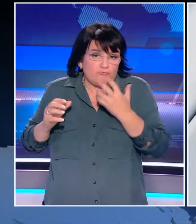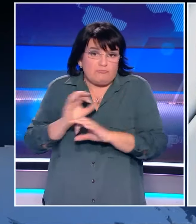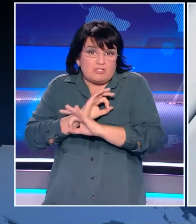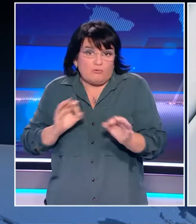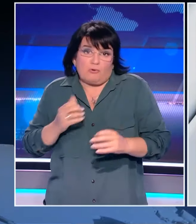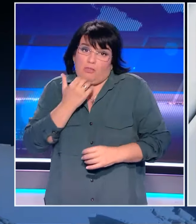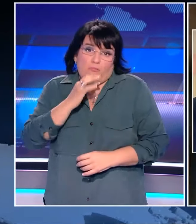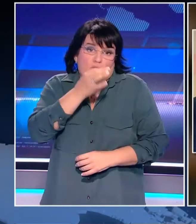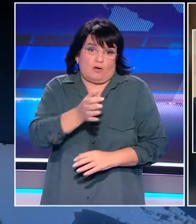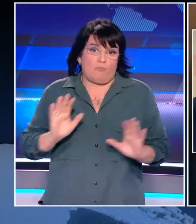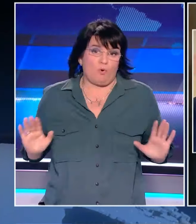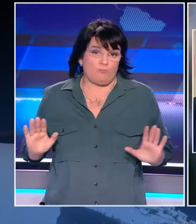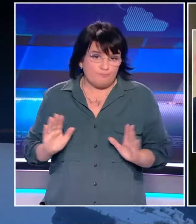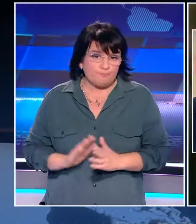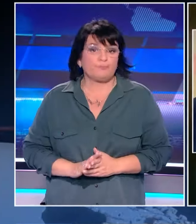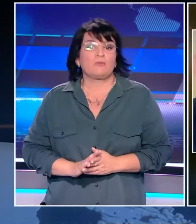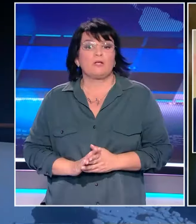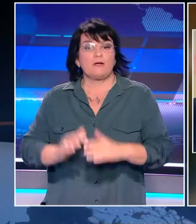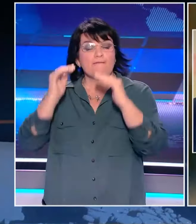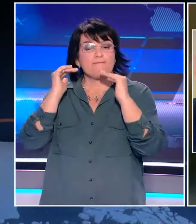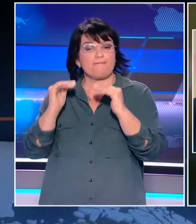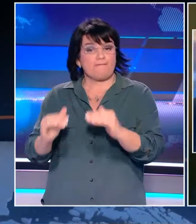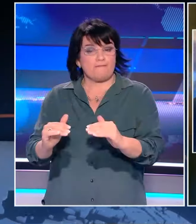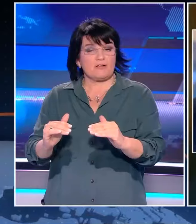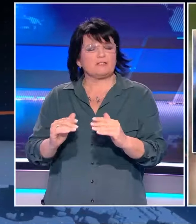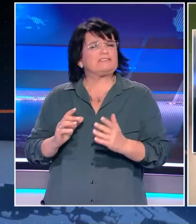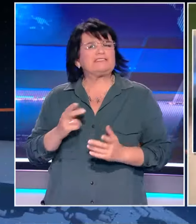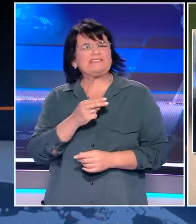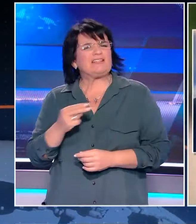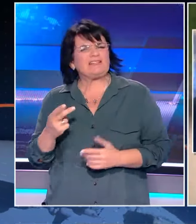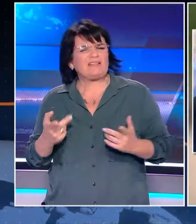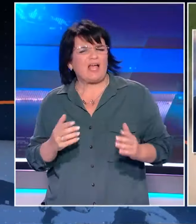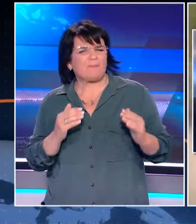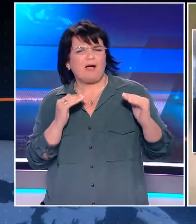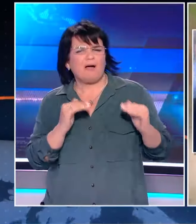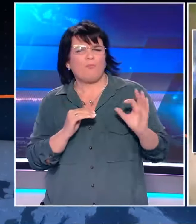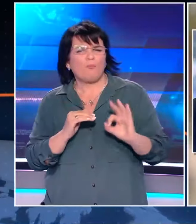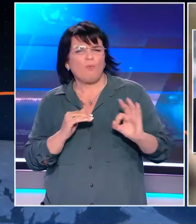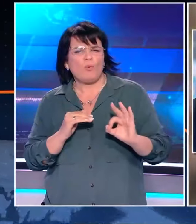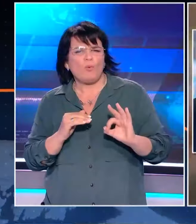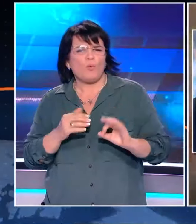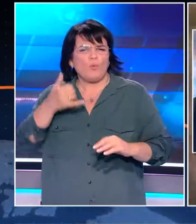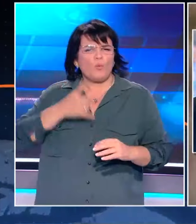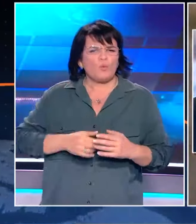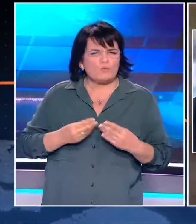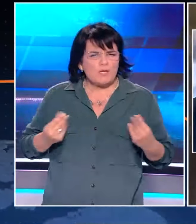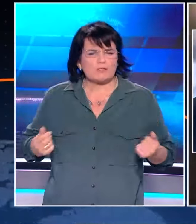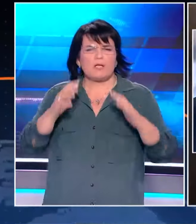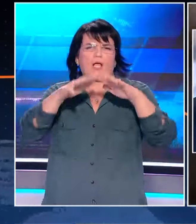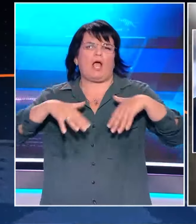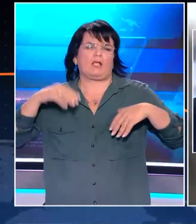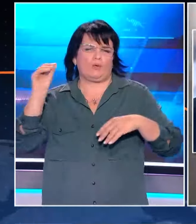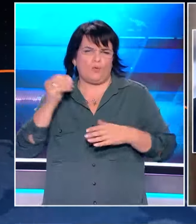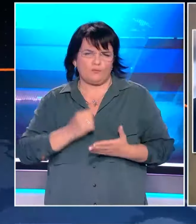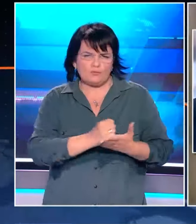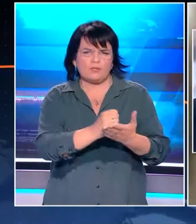σίγουρο. Εδώ λοιπόν η πολιτική σταθερότητα που ως ετοί στηρίζεται, στηρίζεται ουσιαστικά στην στήριξη που δίνει το Κοινοβουλίο,